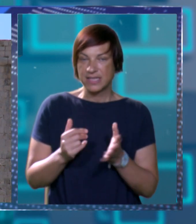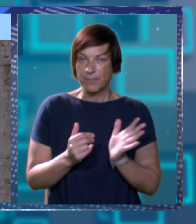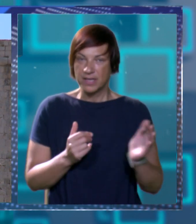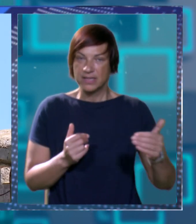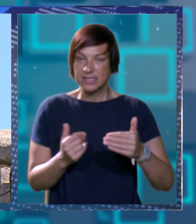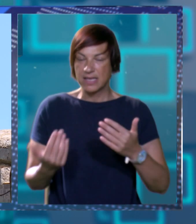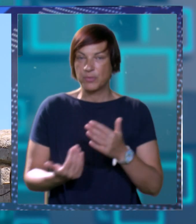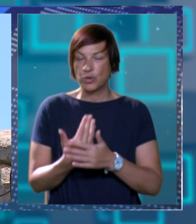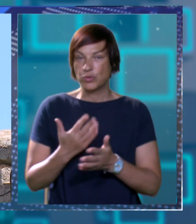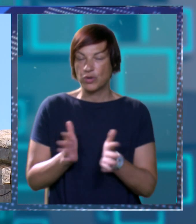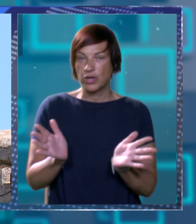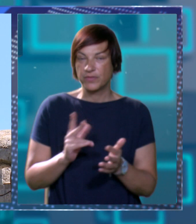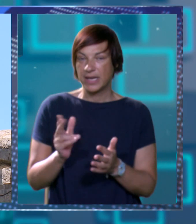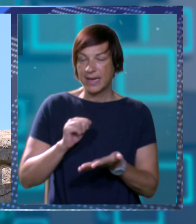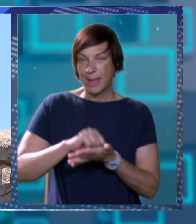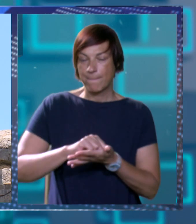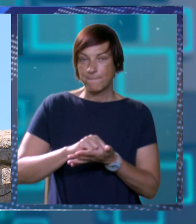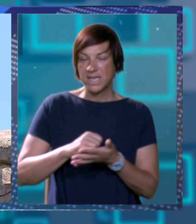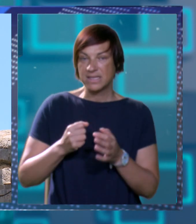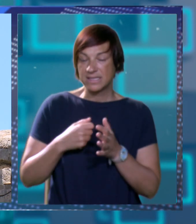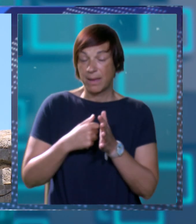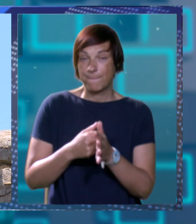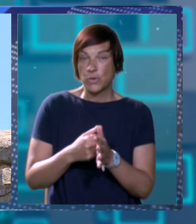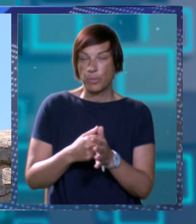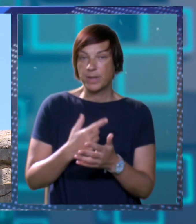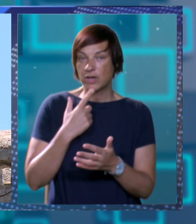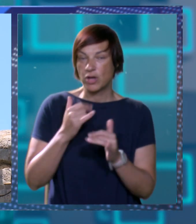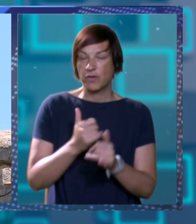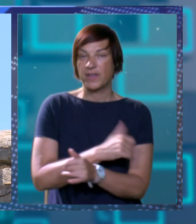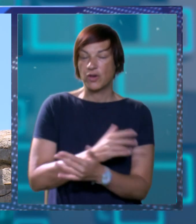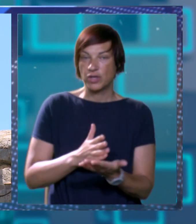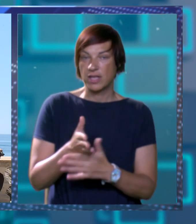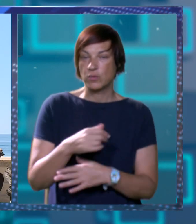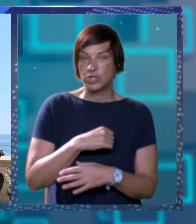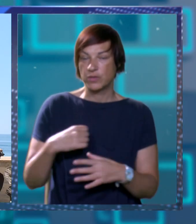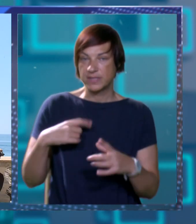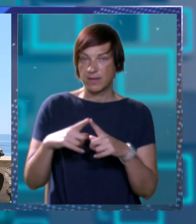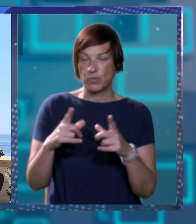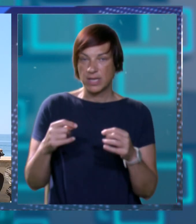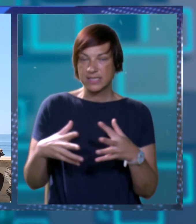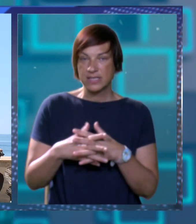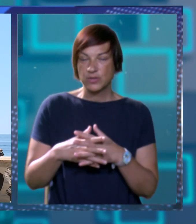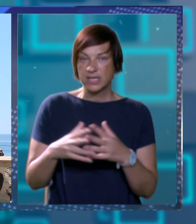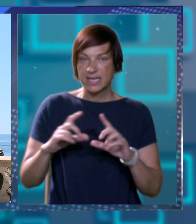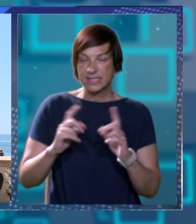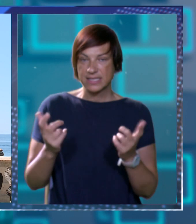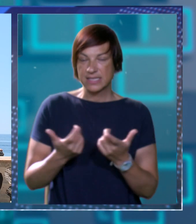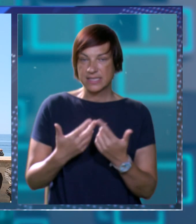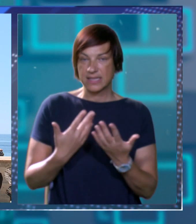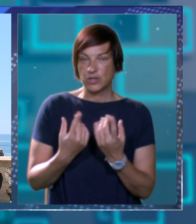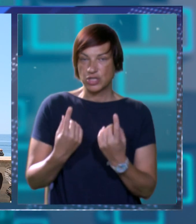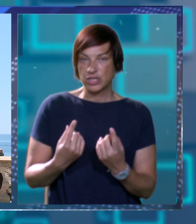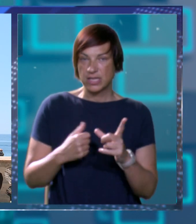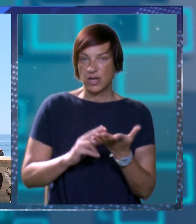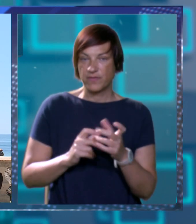predviđe novu rutu kotvona koja nije toliko medijskih eksponirana koja ove godine ušla u samu ulaznicu gradskih zidina znači ona je ustavu